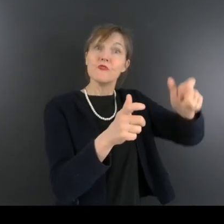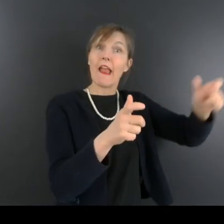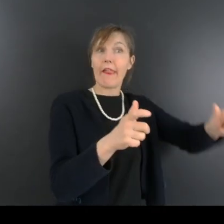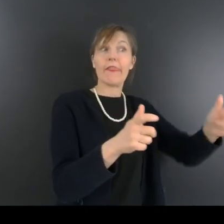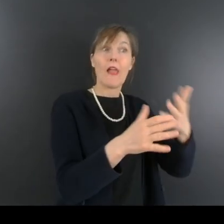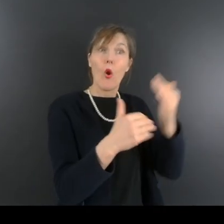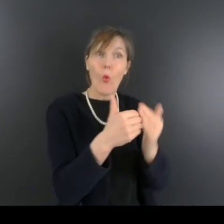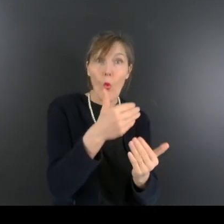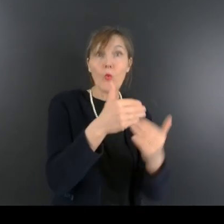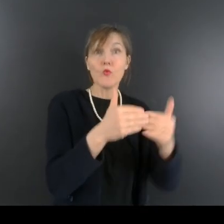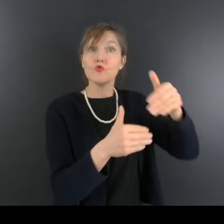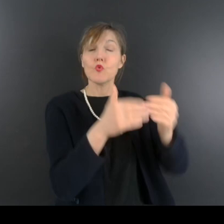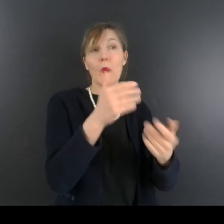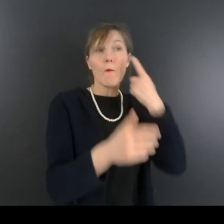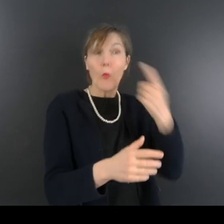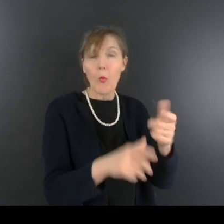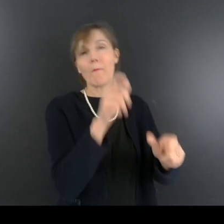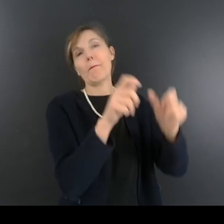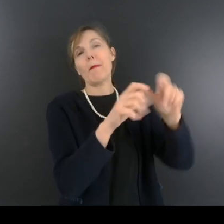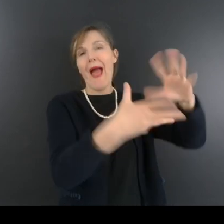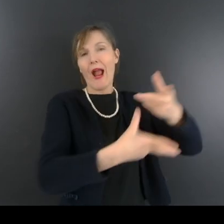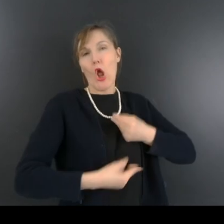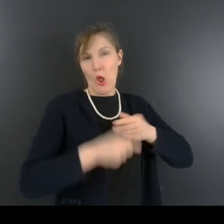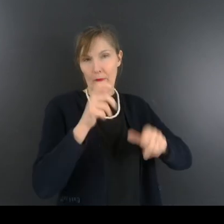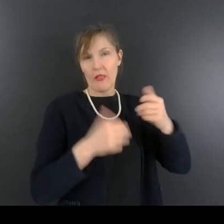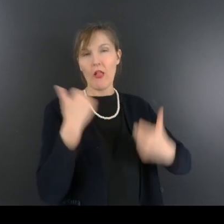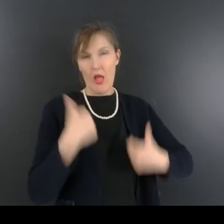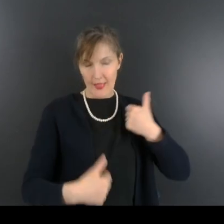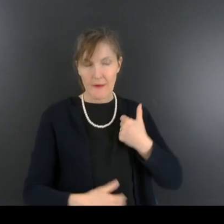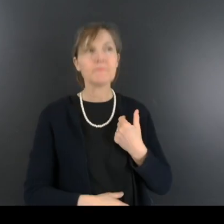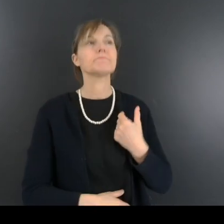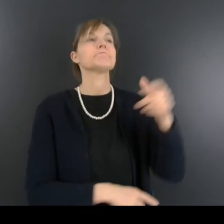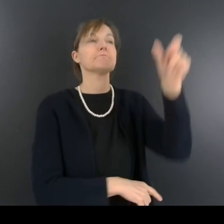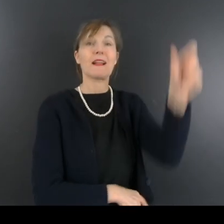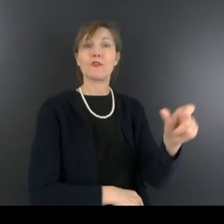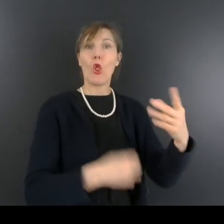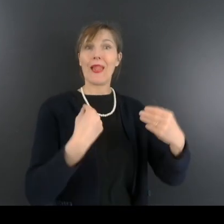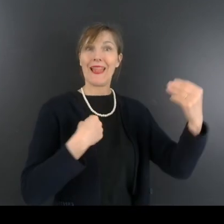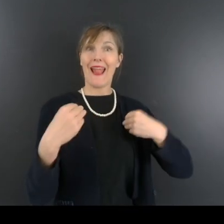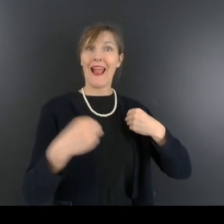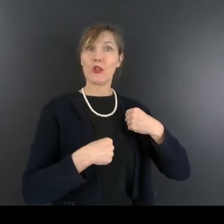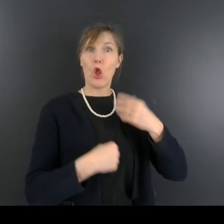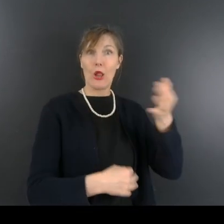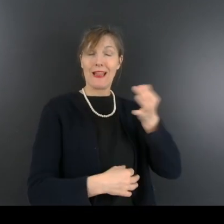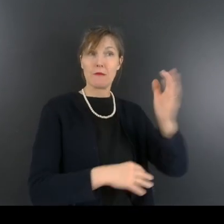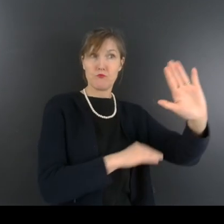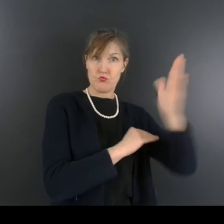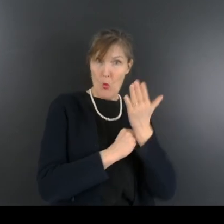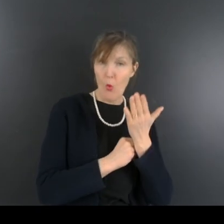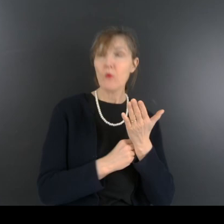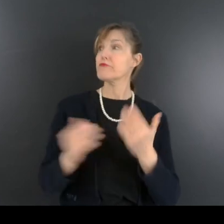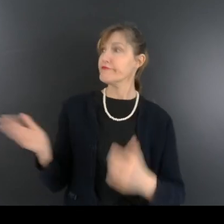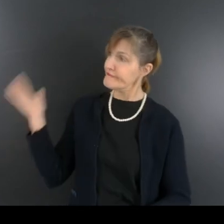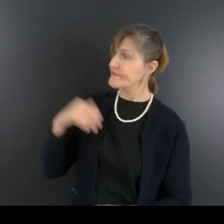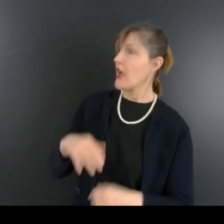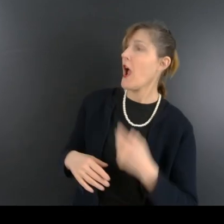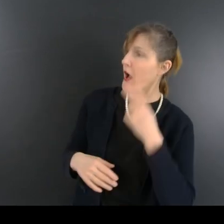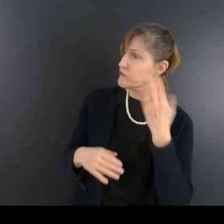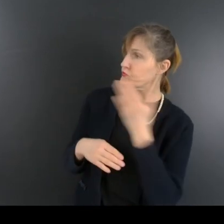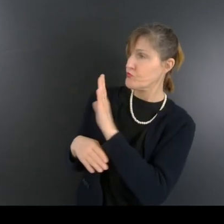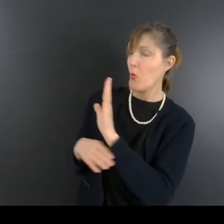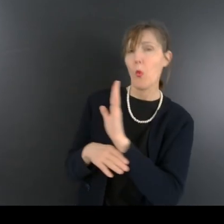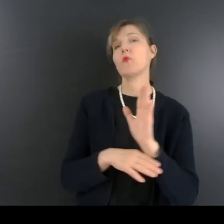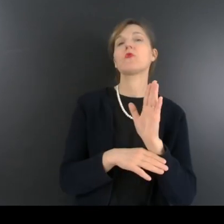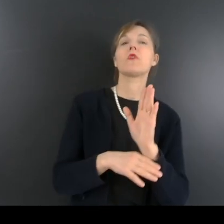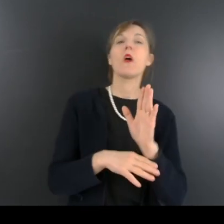pour employer ces personnes handicapées. Le directeur me dit qu'il allait me montrer une machine qui fabriquait des petites vis pour